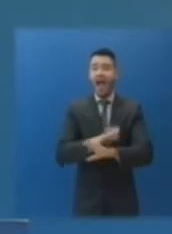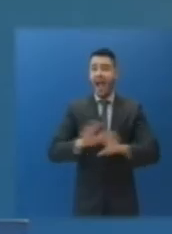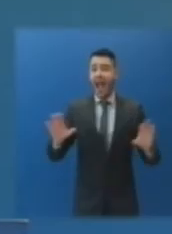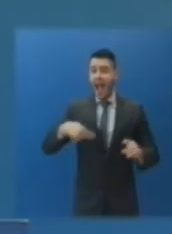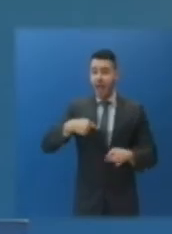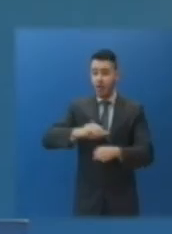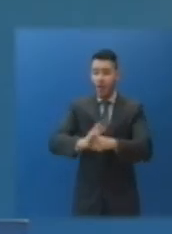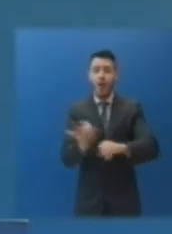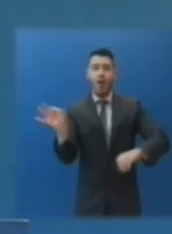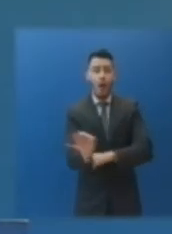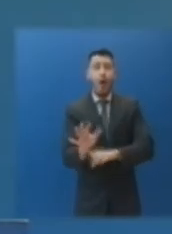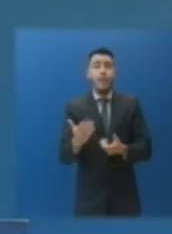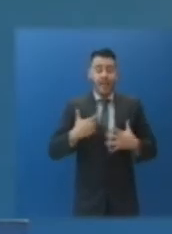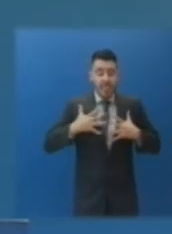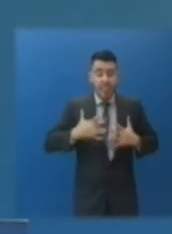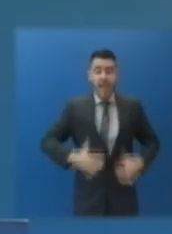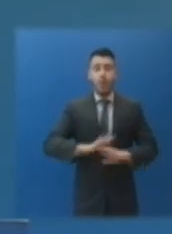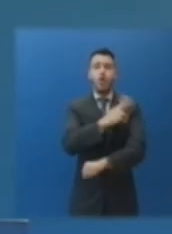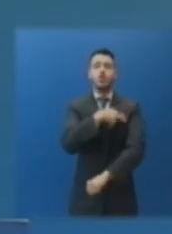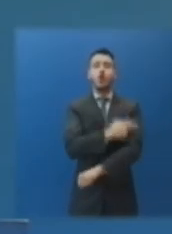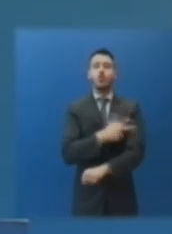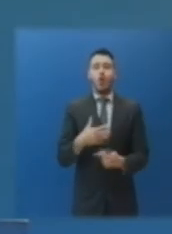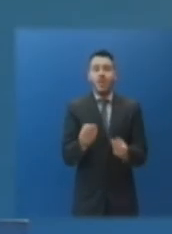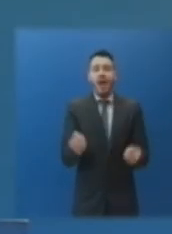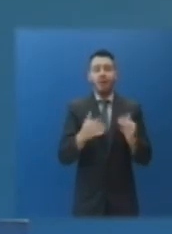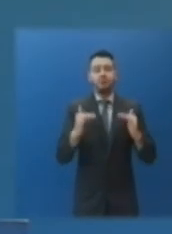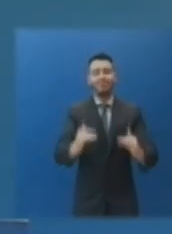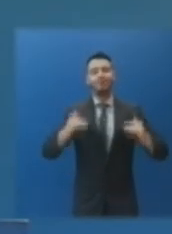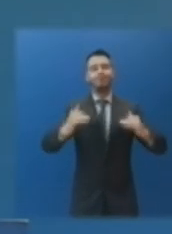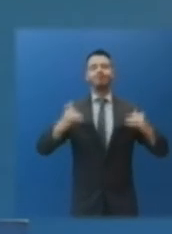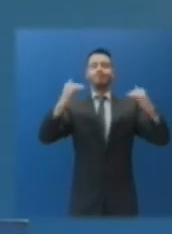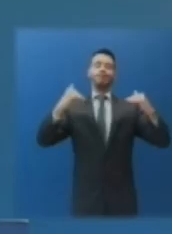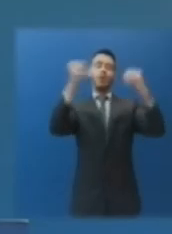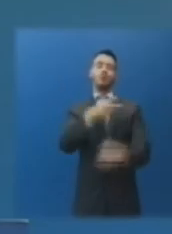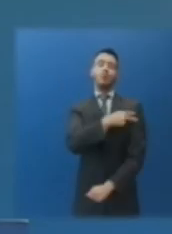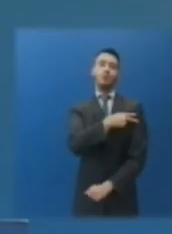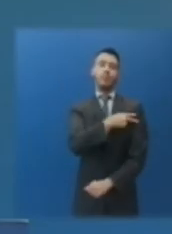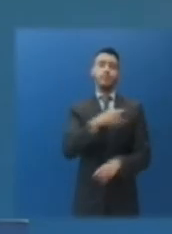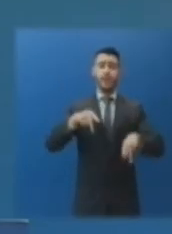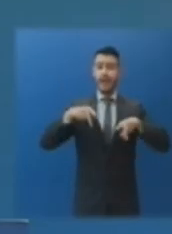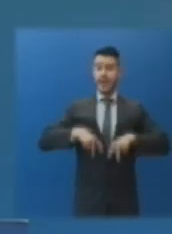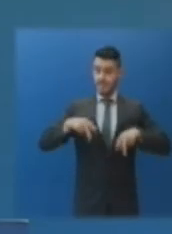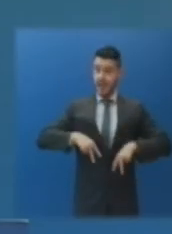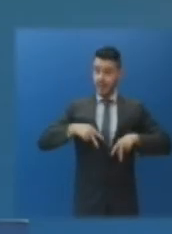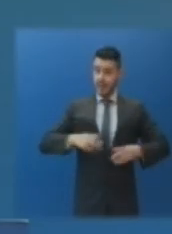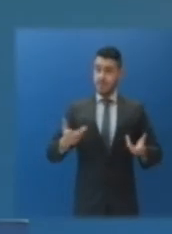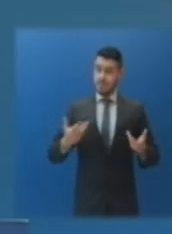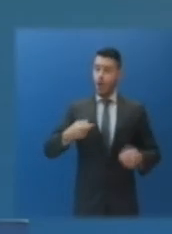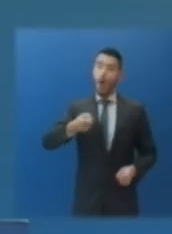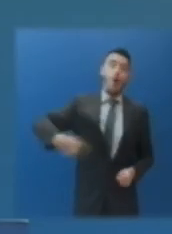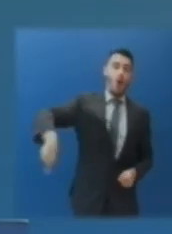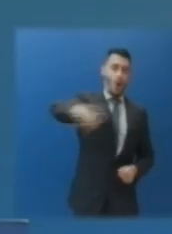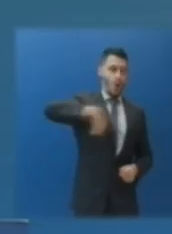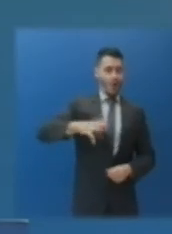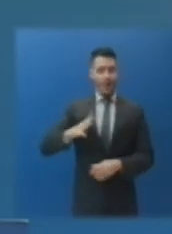της βούλησής μας για διαρκή αναβάθμιση του Συστήματος Υγείας. Η κυβέρνηση, και πιστεύουμε όλοι οι Έλληνες, είμαστε πολύ